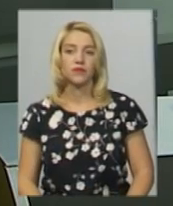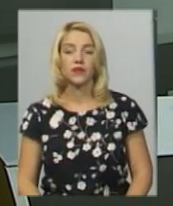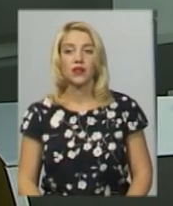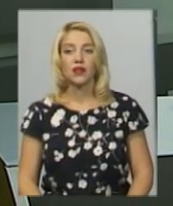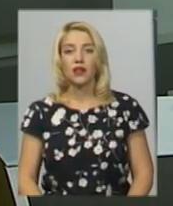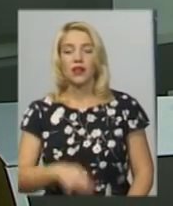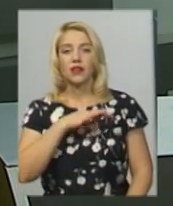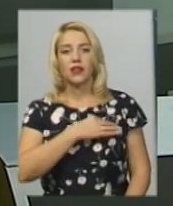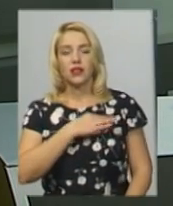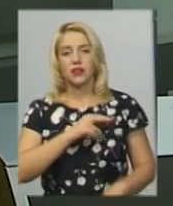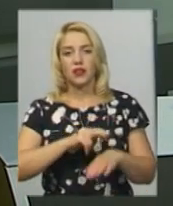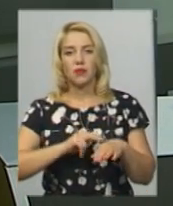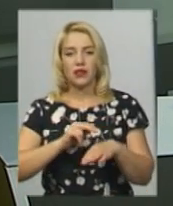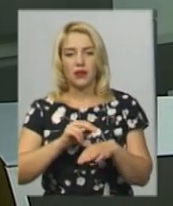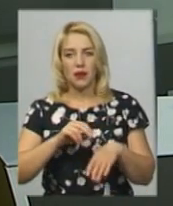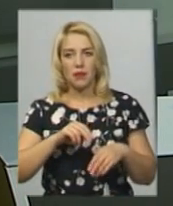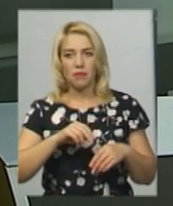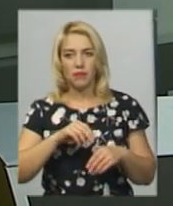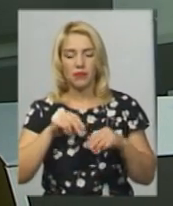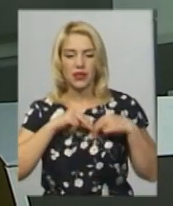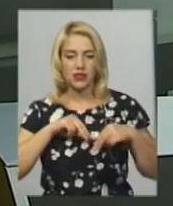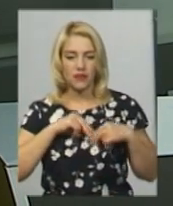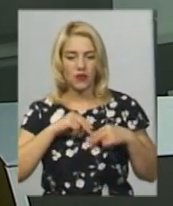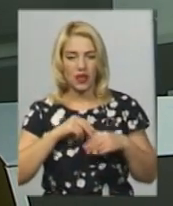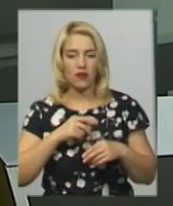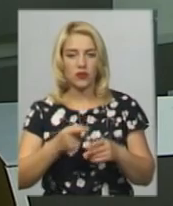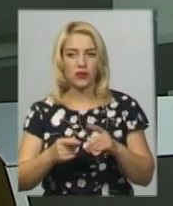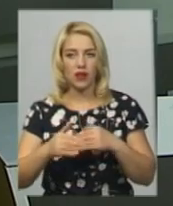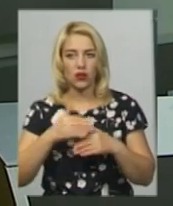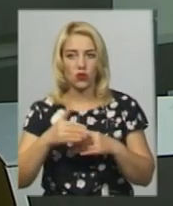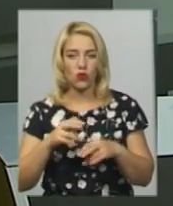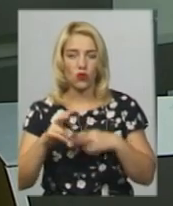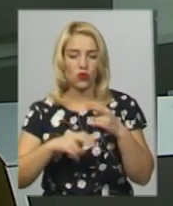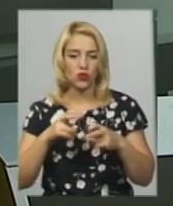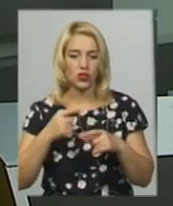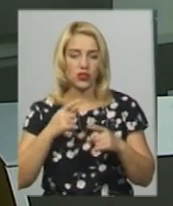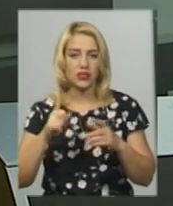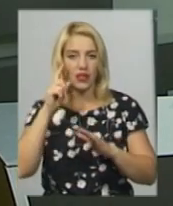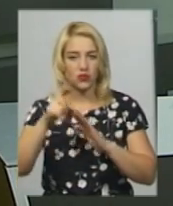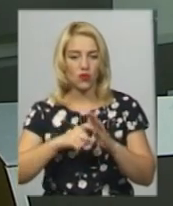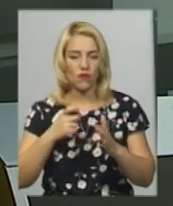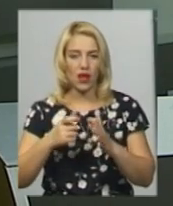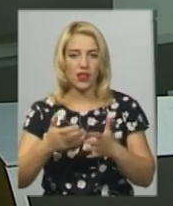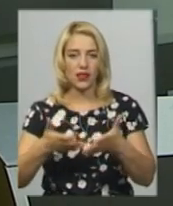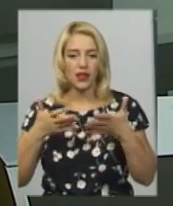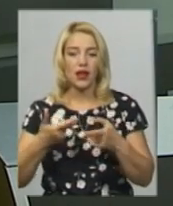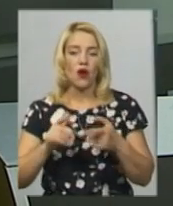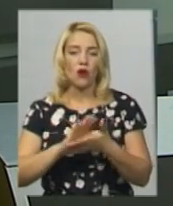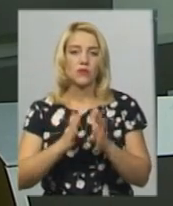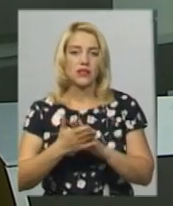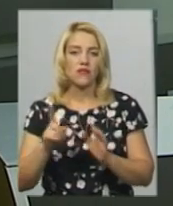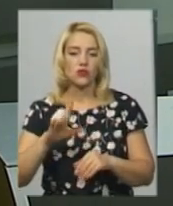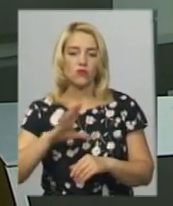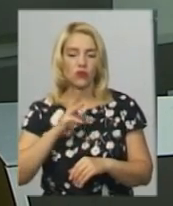Детективи із працівниками Хмельницького карного розшуку з'ясували обставини інциденту, що стався у Хмельницькому. Заочно прийняли